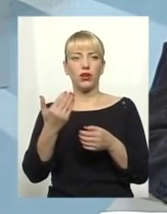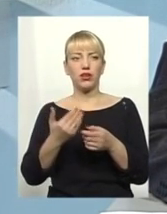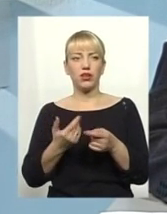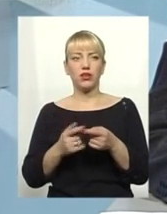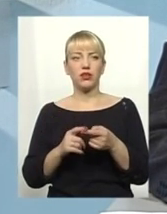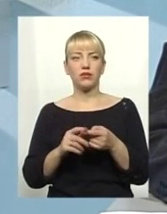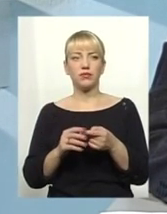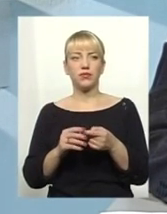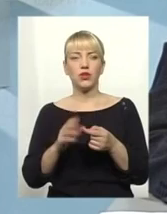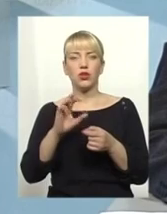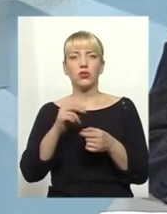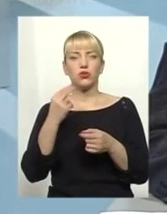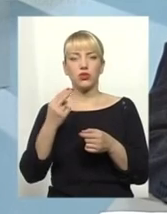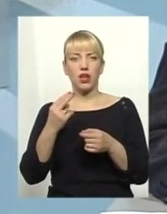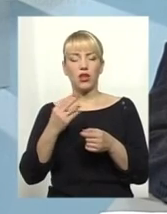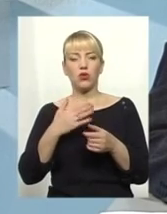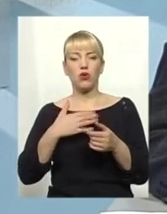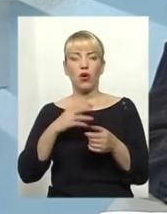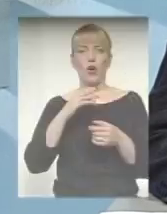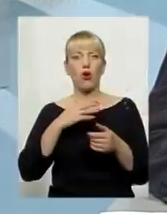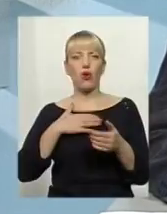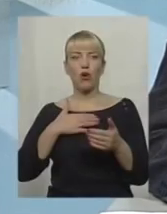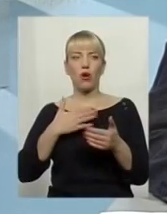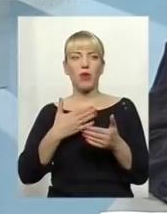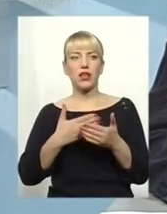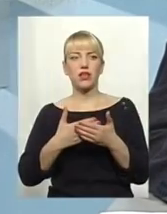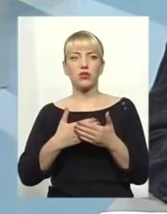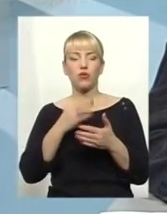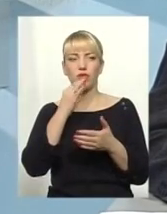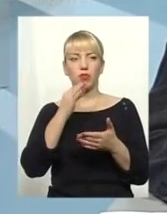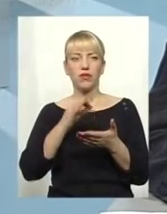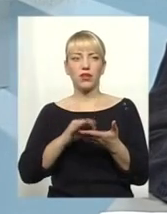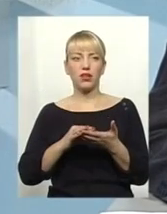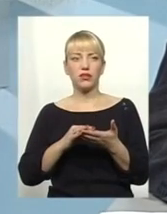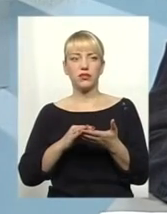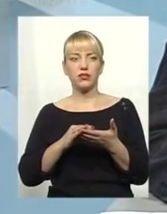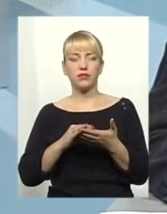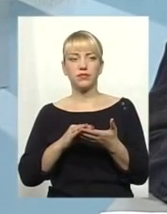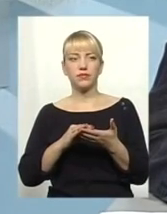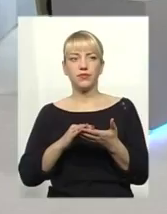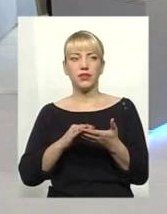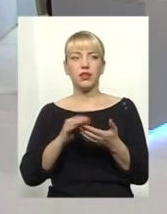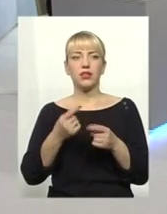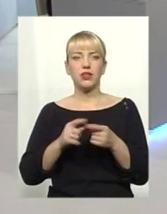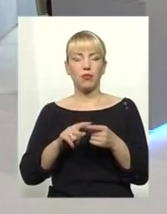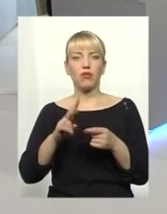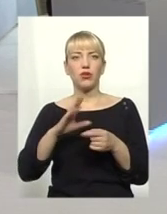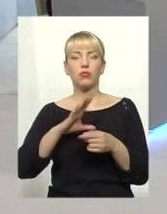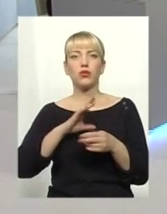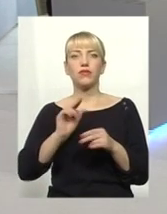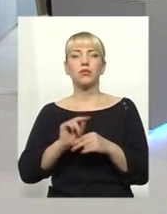соціальну громадянську відповідальність. Та якраз наголосив Ростов Романович, це має бути виправлено.